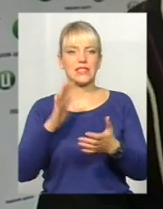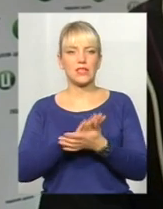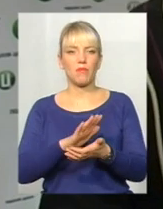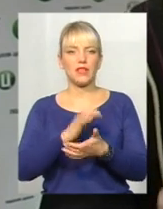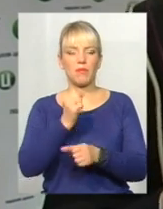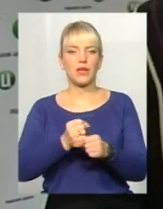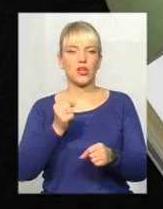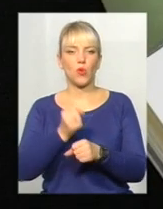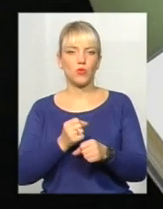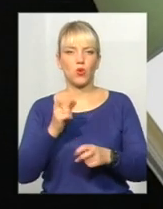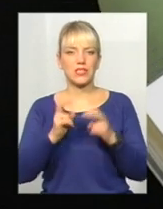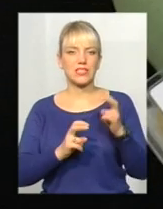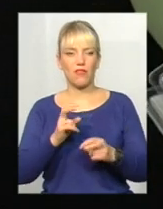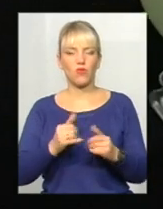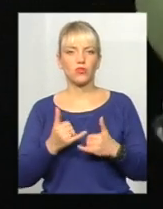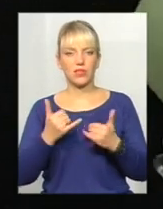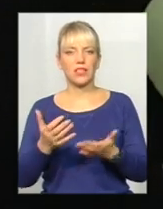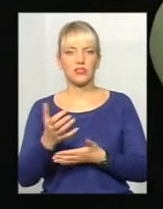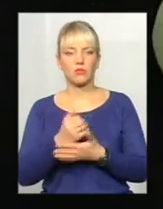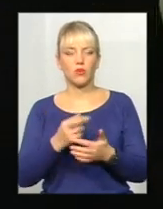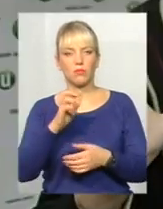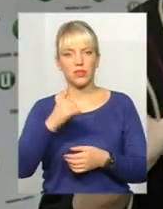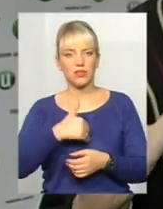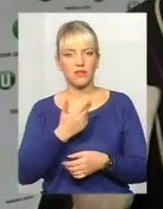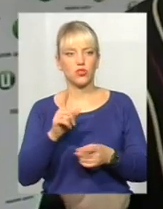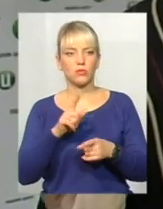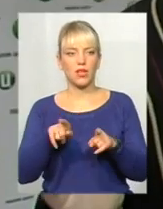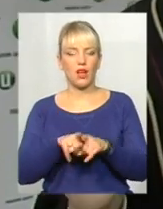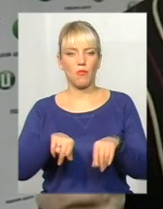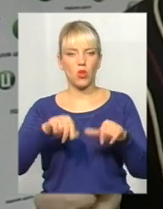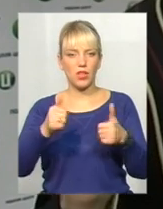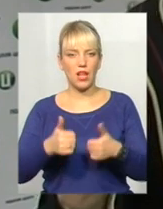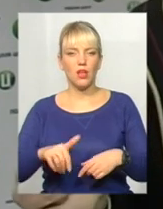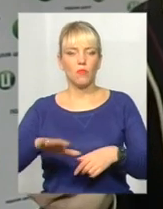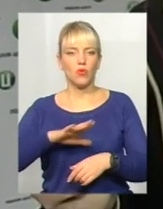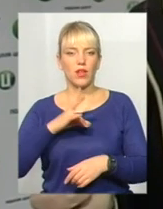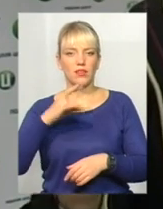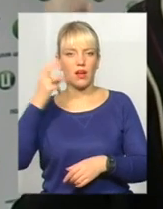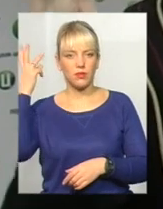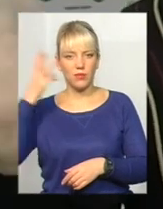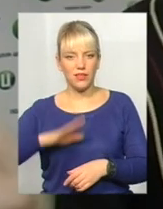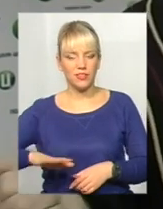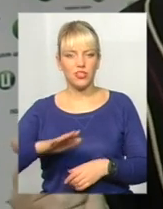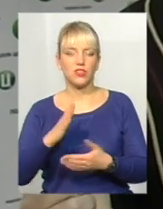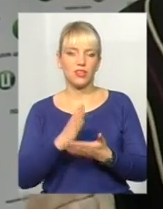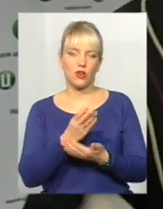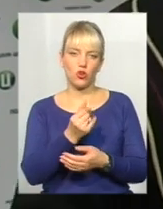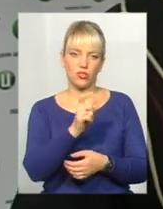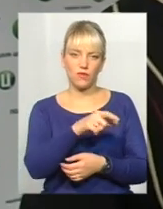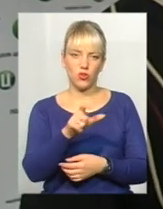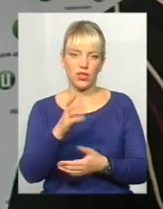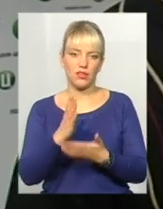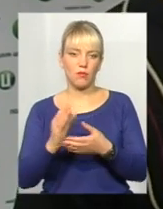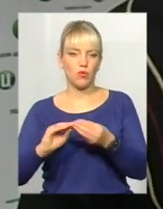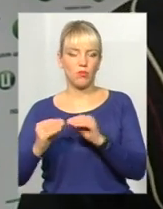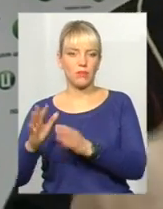заводу і обов'язково для збору. Я би хотів, щоб от така модель була на Хмельниччині. Є гроші в людей і є